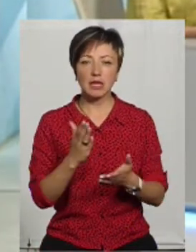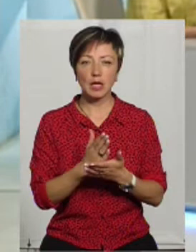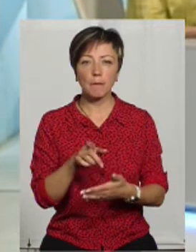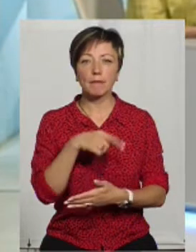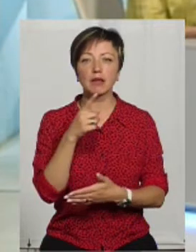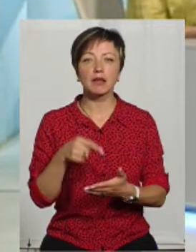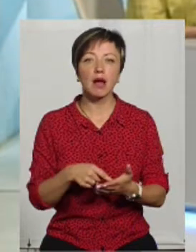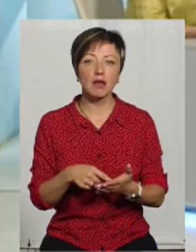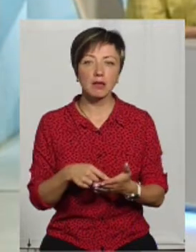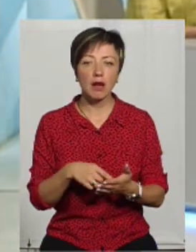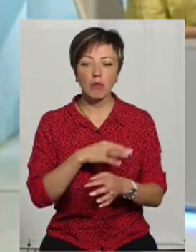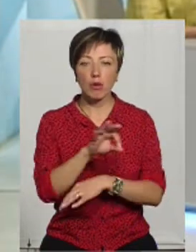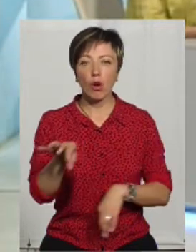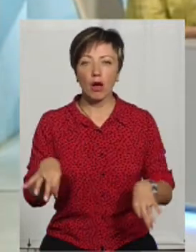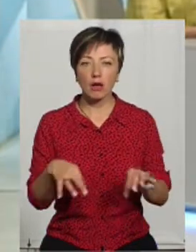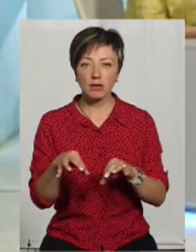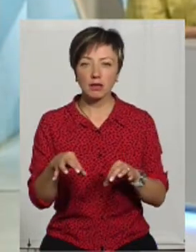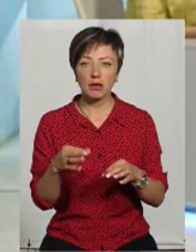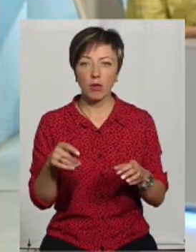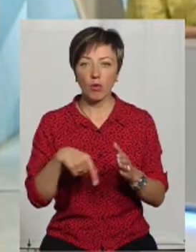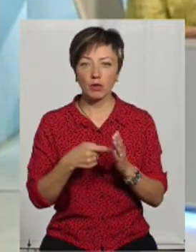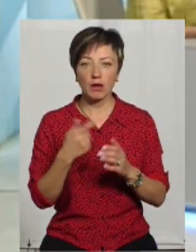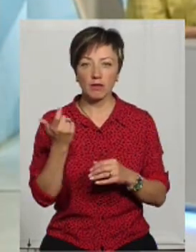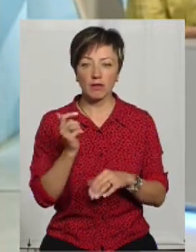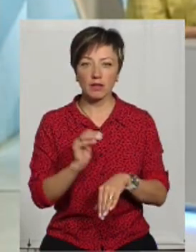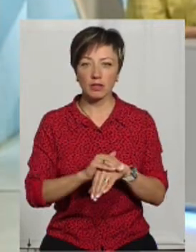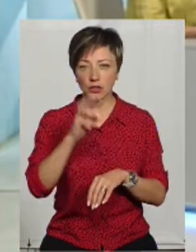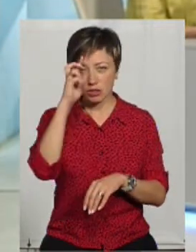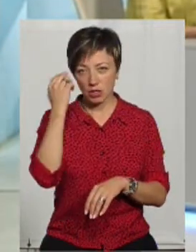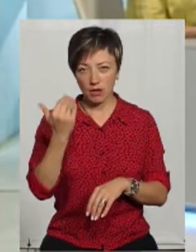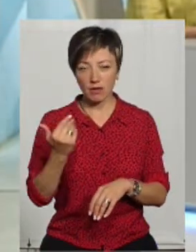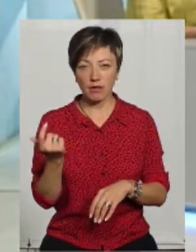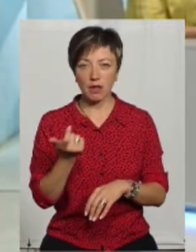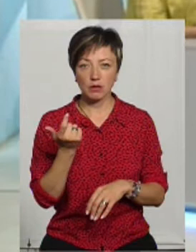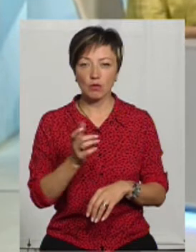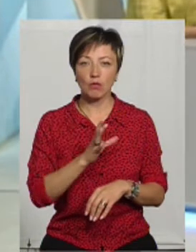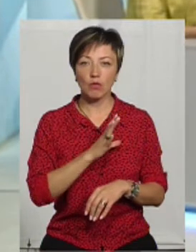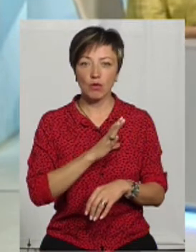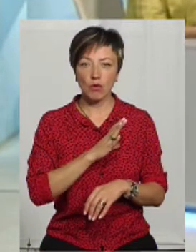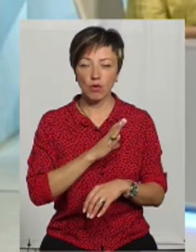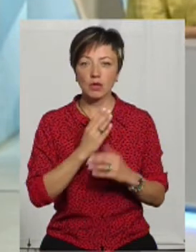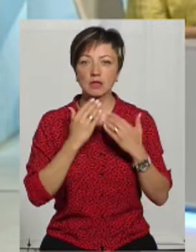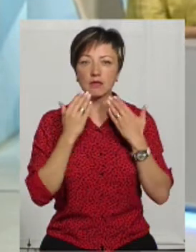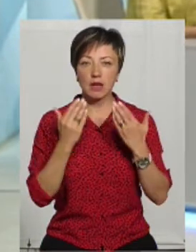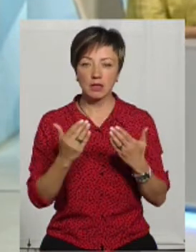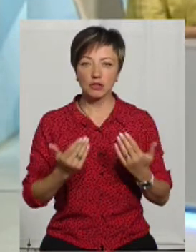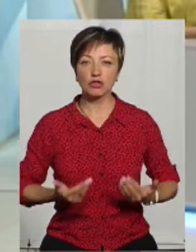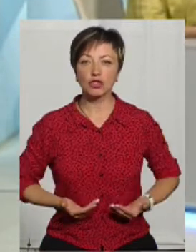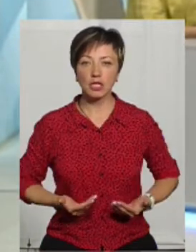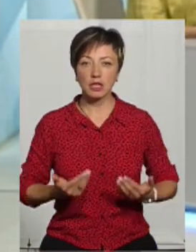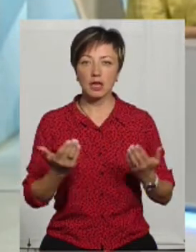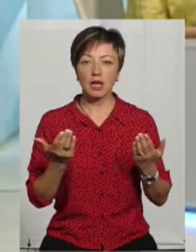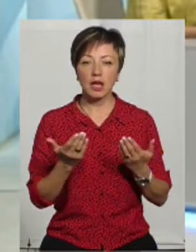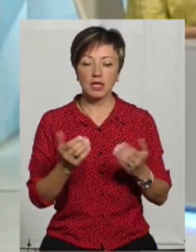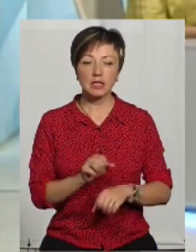питання проєктних доріг, які є в комунальній власності, фактично в державній власності. Було звернення жителів,